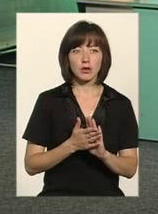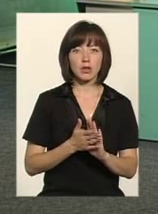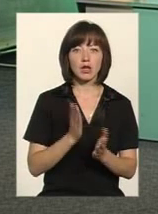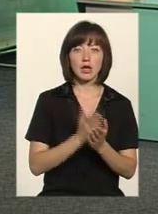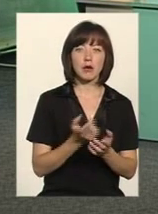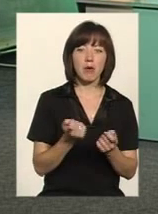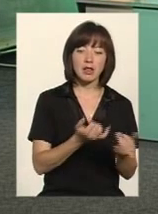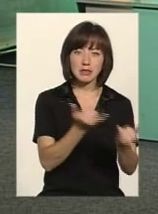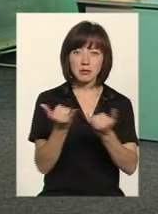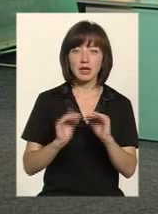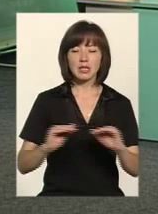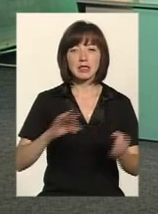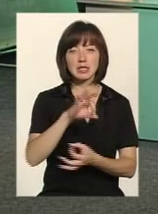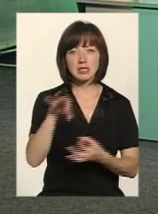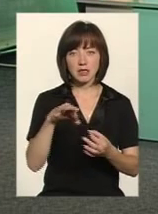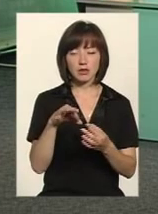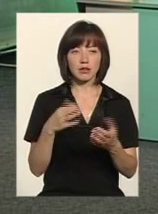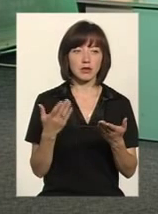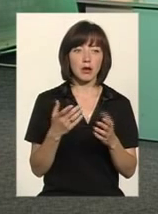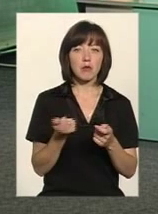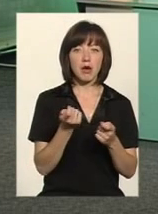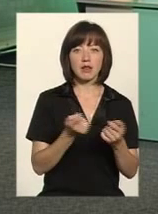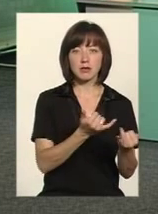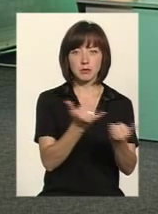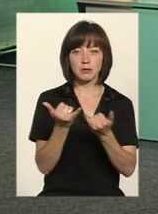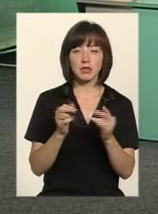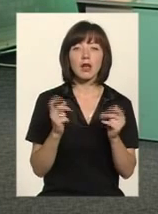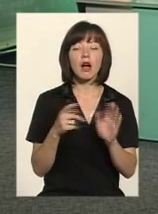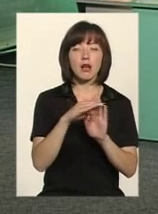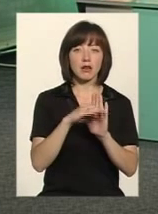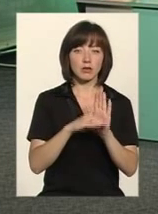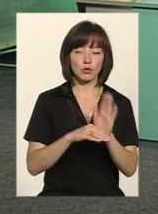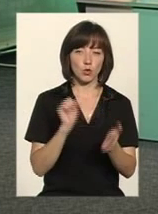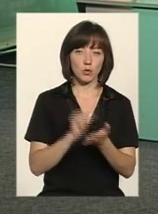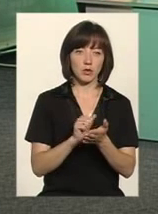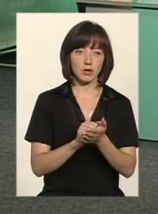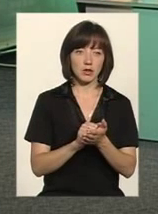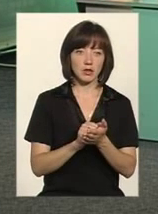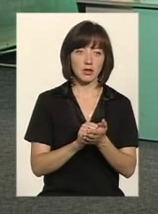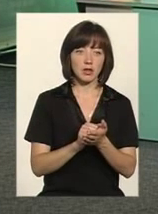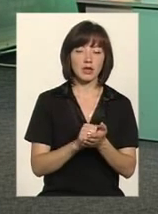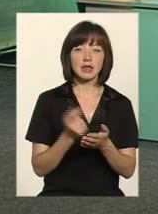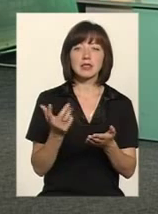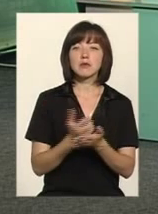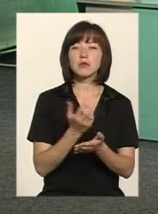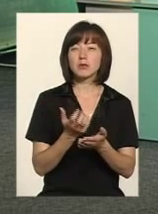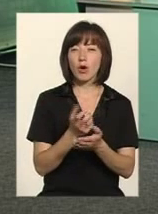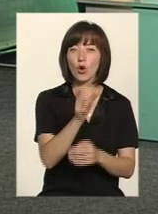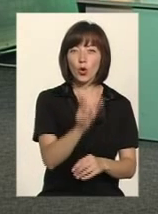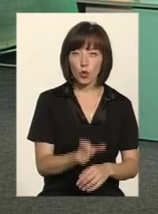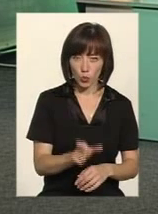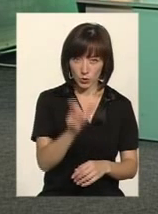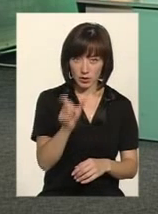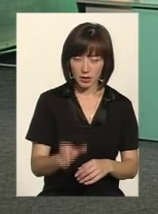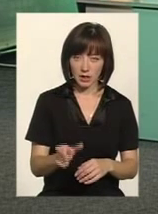малозабезпечені особи, діти-сироти, діти-позбавлені батьків. Малозабезпечені. Яка це має бути? Який дохід? Малозабезпечені – це особи,